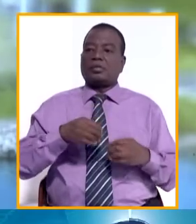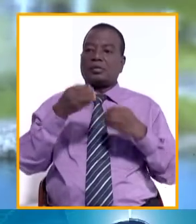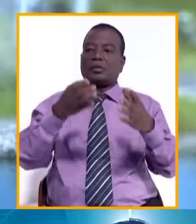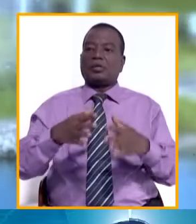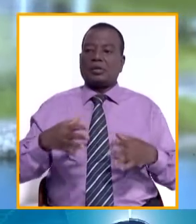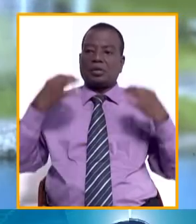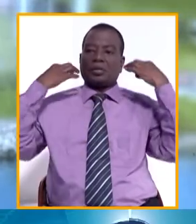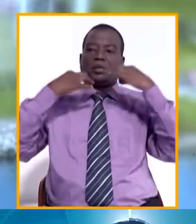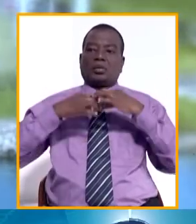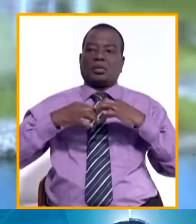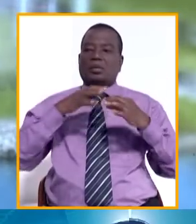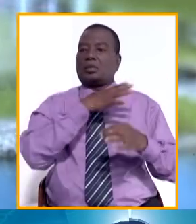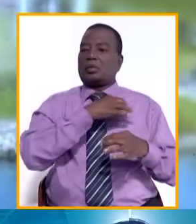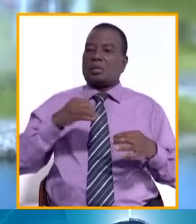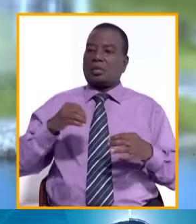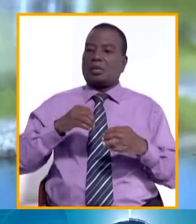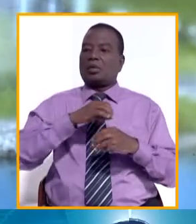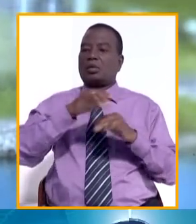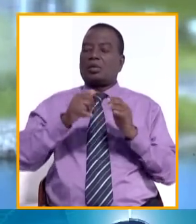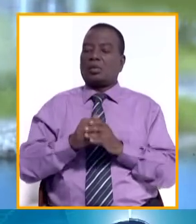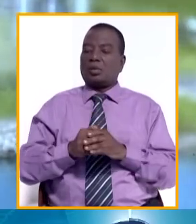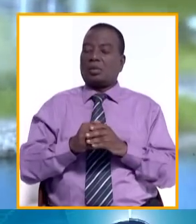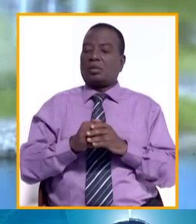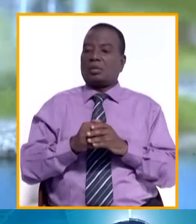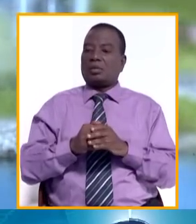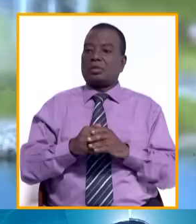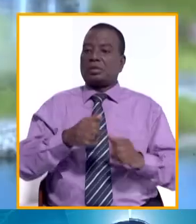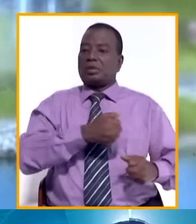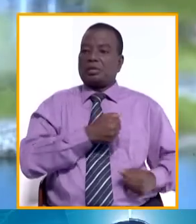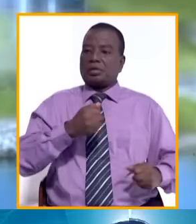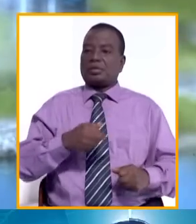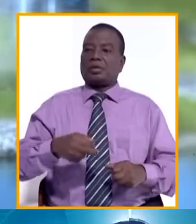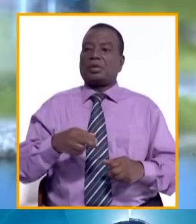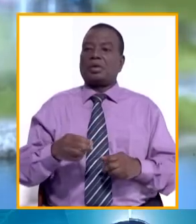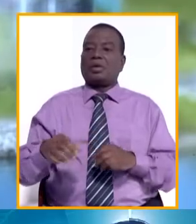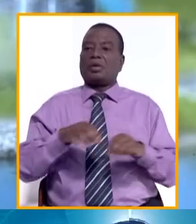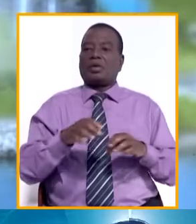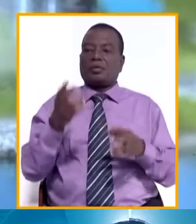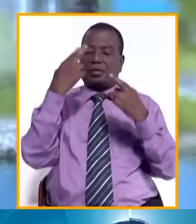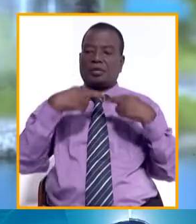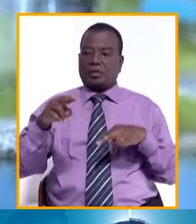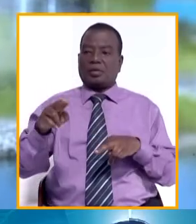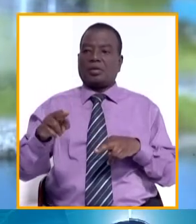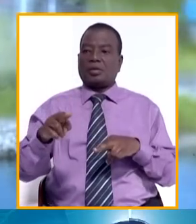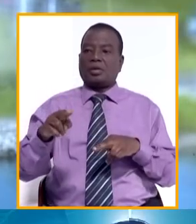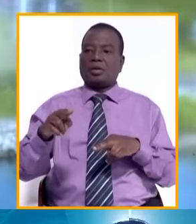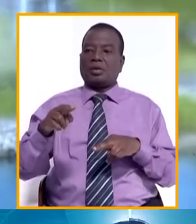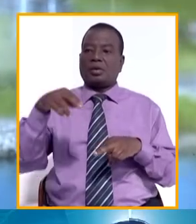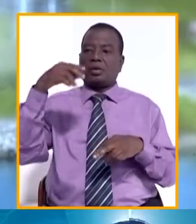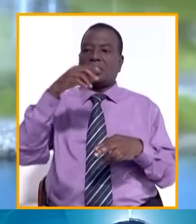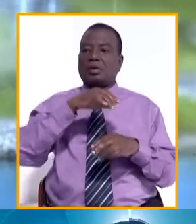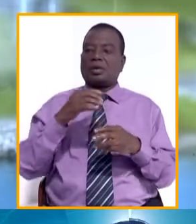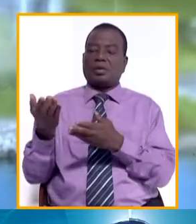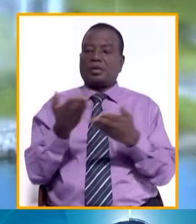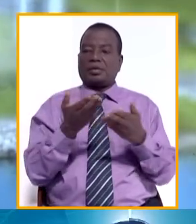décernant la médaille des forces armées, ces vaillants éléments de retour de mission qui ont fait honneur au drapeau ivoirien, en servant comme casque bleu sous les couleurs de la